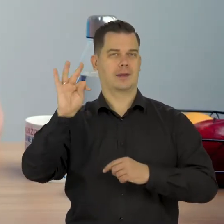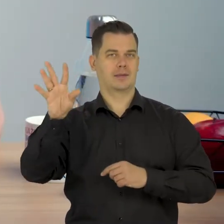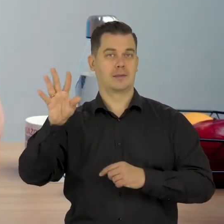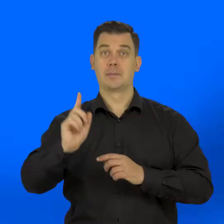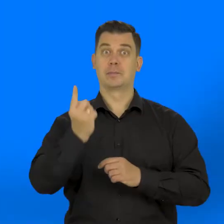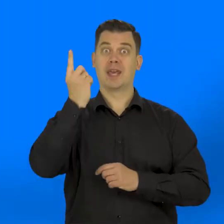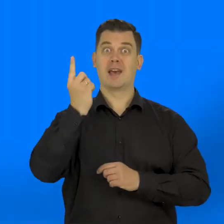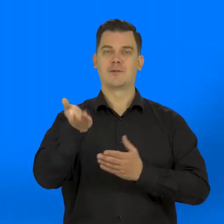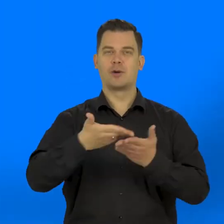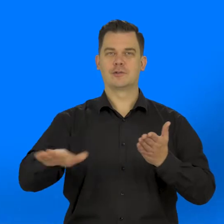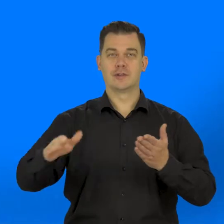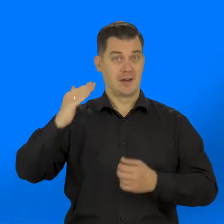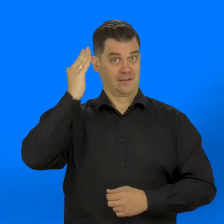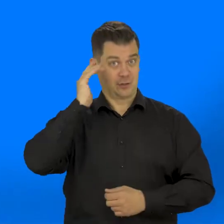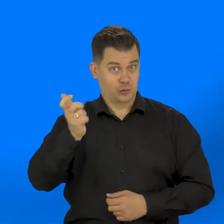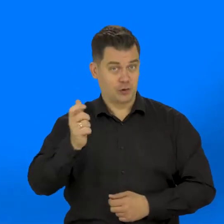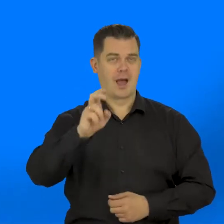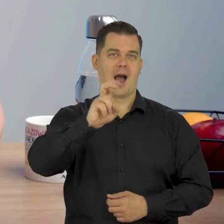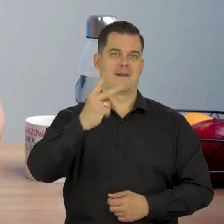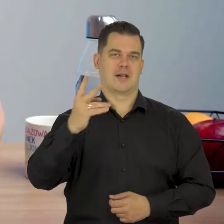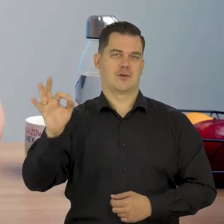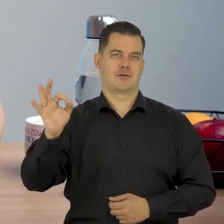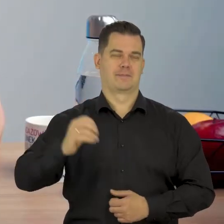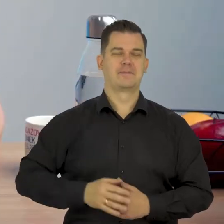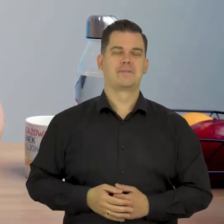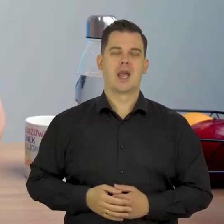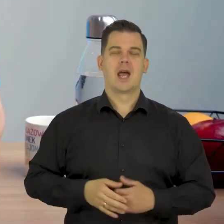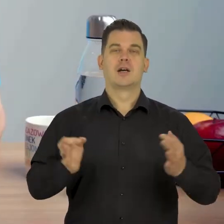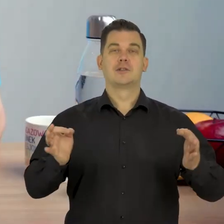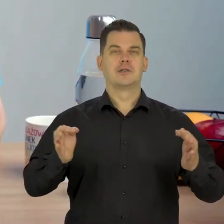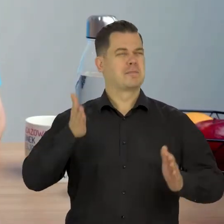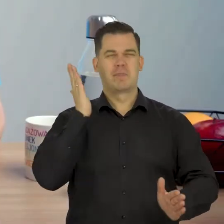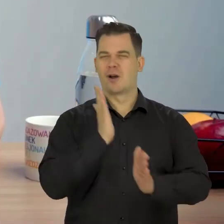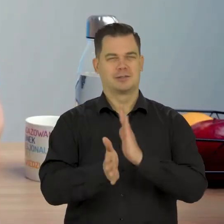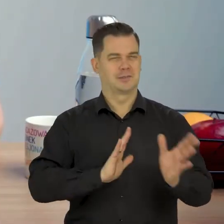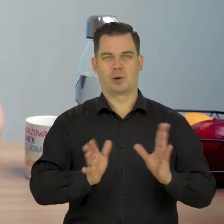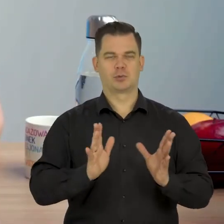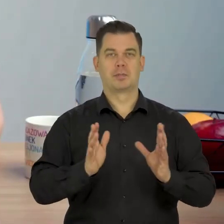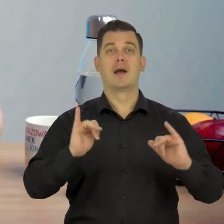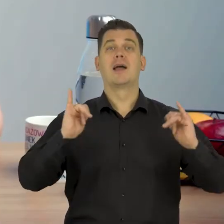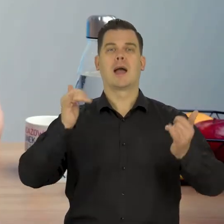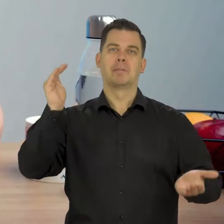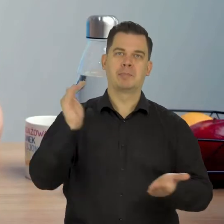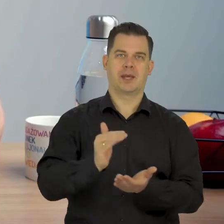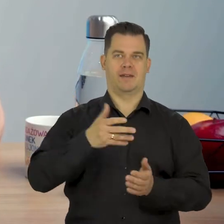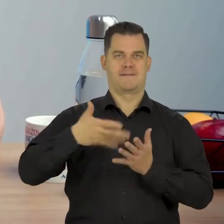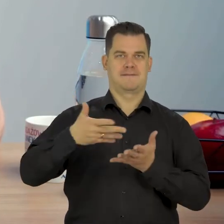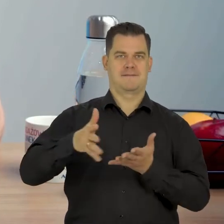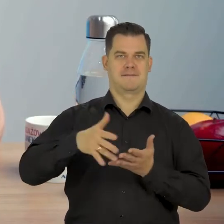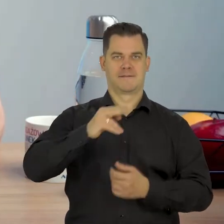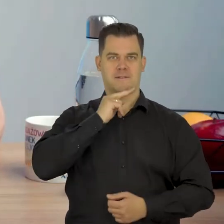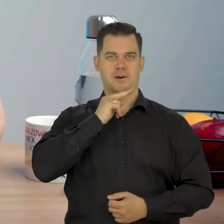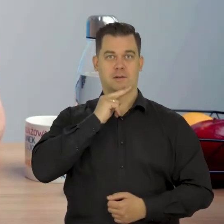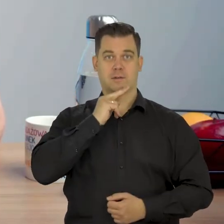odcinek bloga Wiesz co? H2O. Dziś poznamy proste triki na to, jak zmniejszyć rzucie wody w naszych